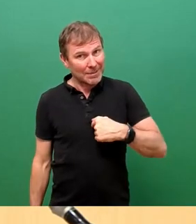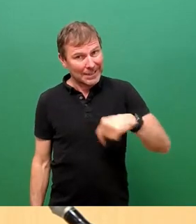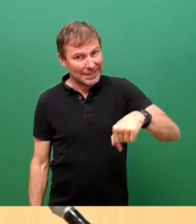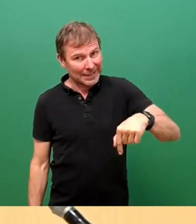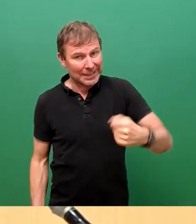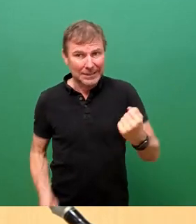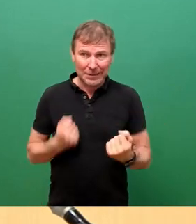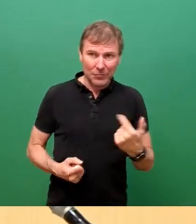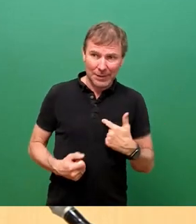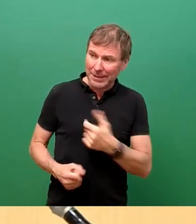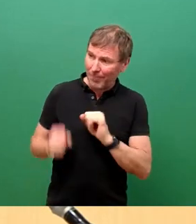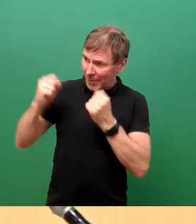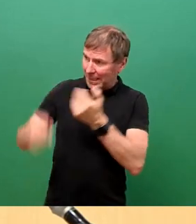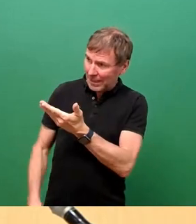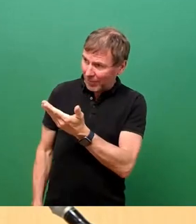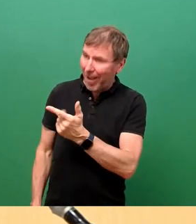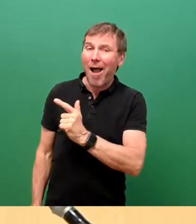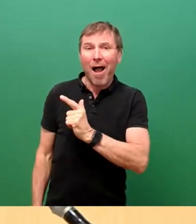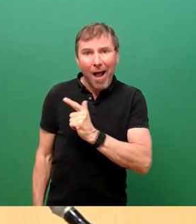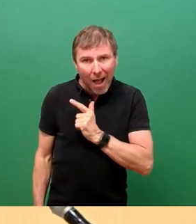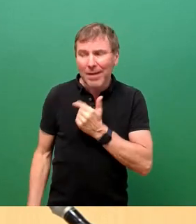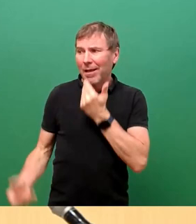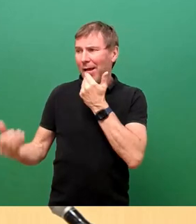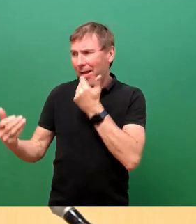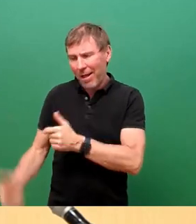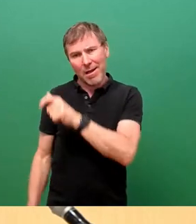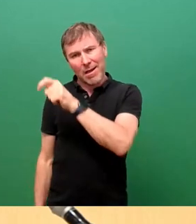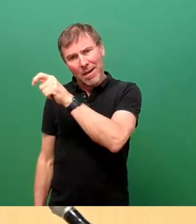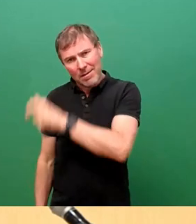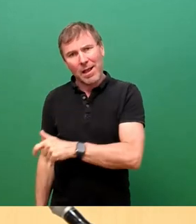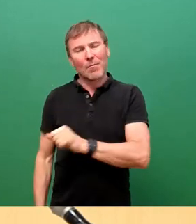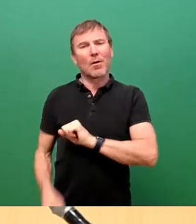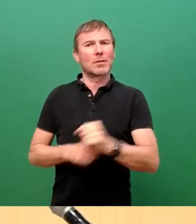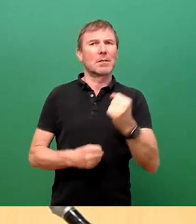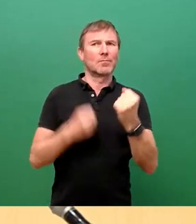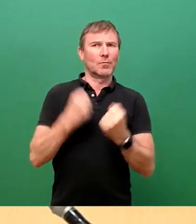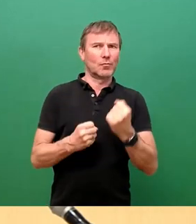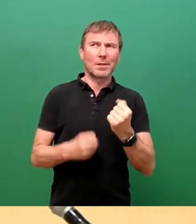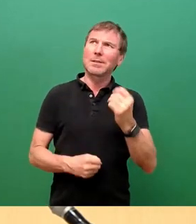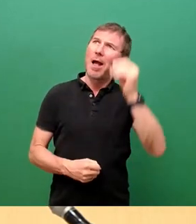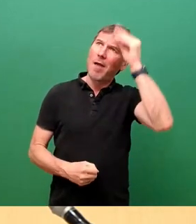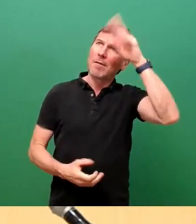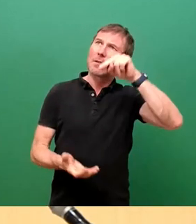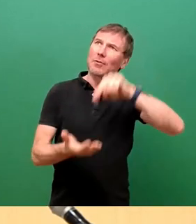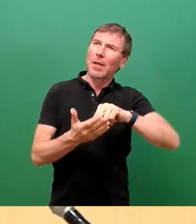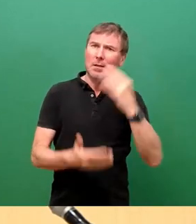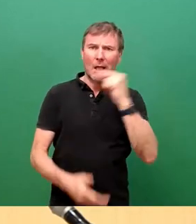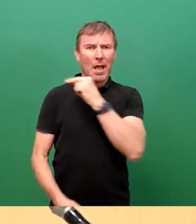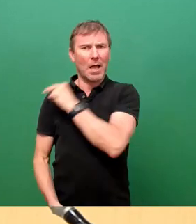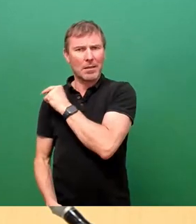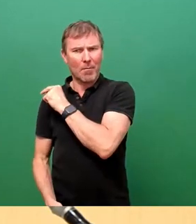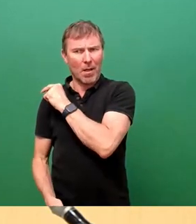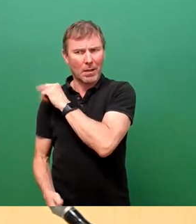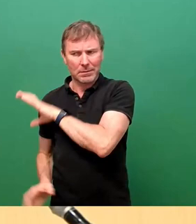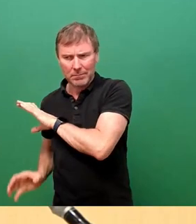durchaus dankbar, auch sehr schwer, den Wissensstand, den ich damals hatte, zu konservieren und heute